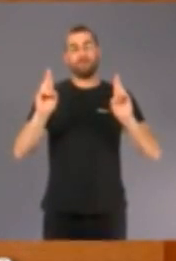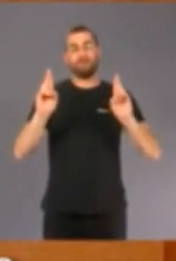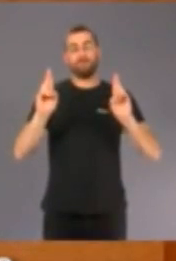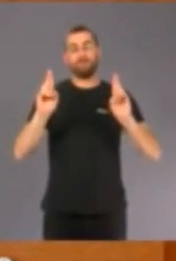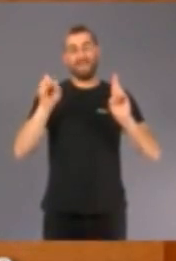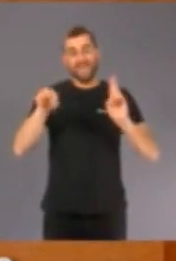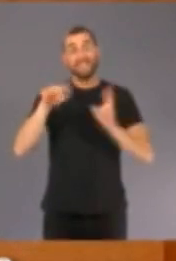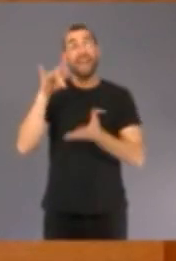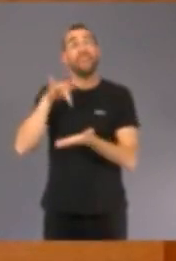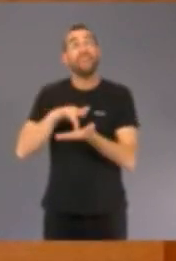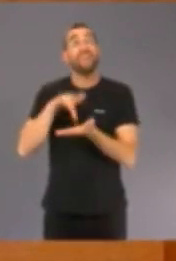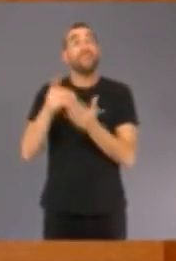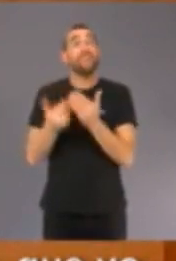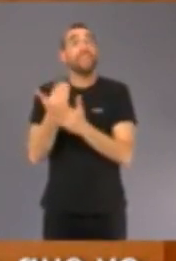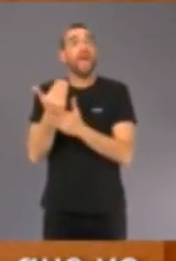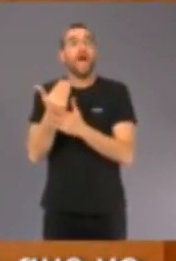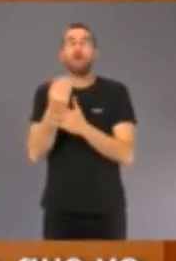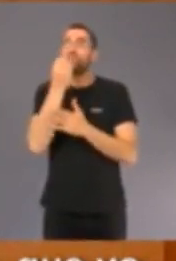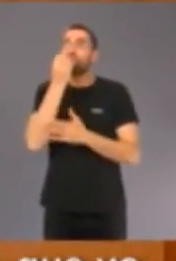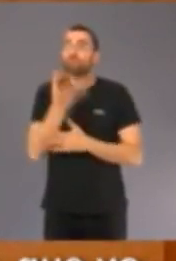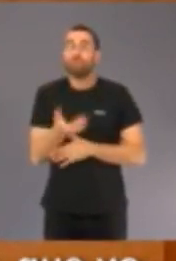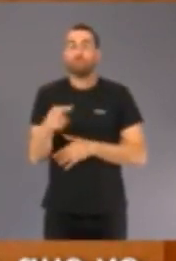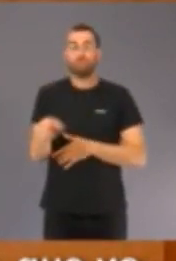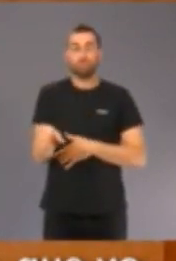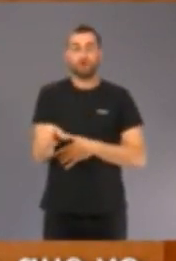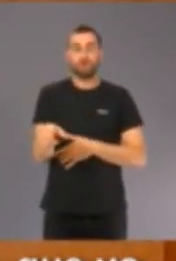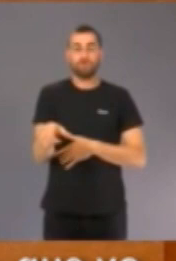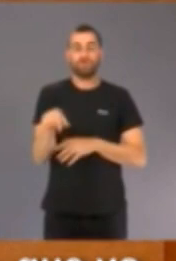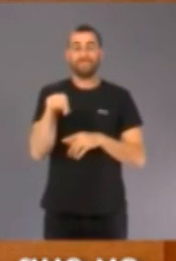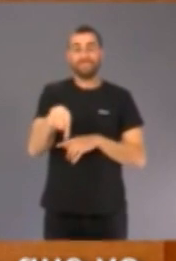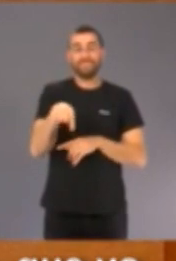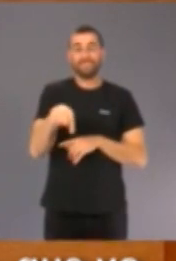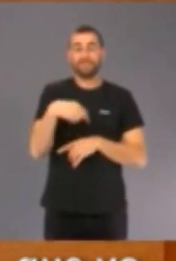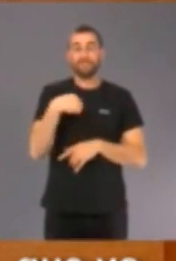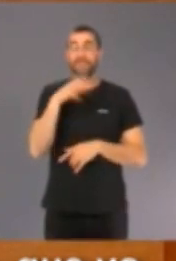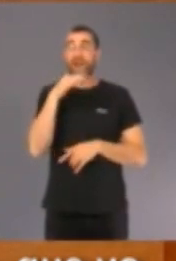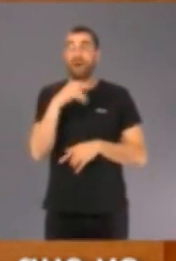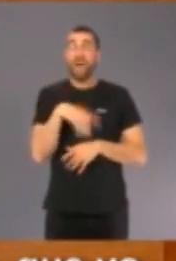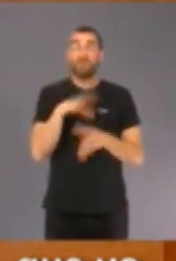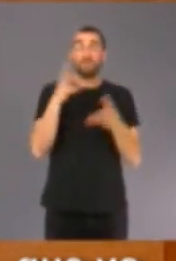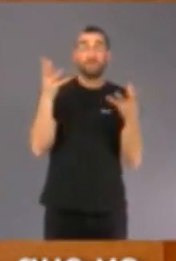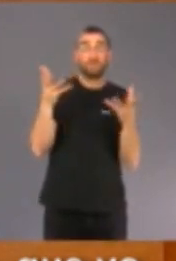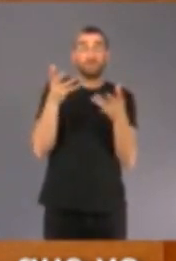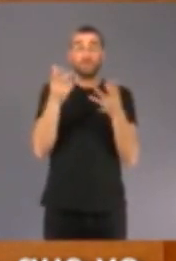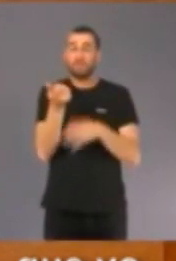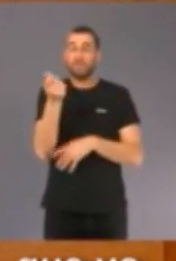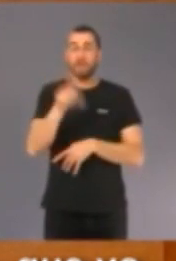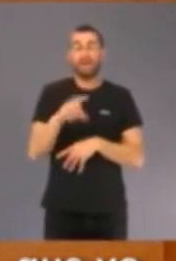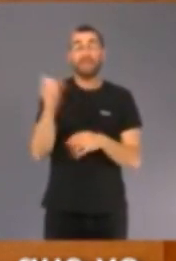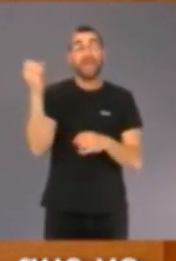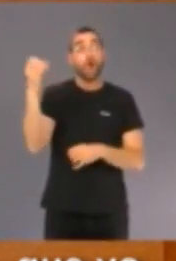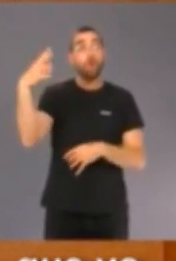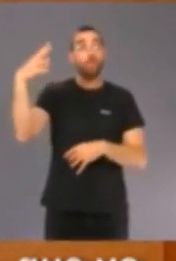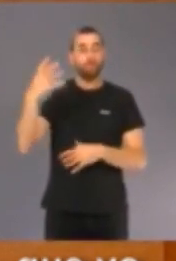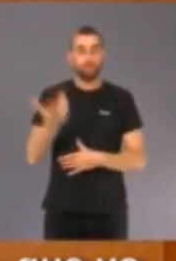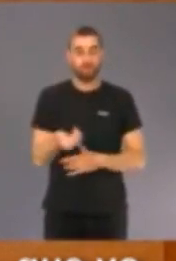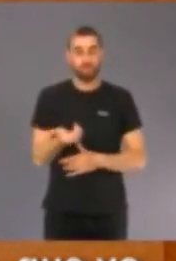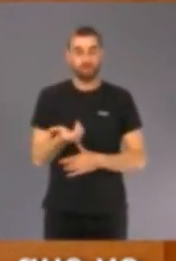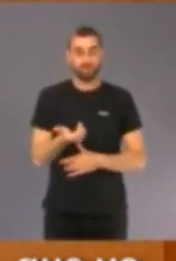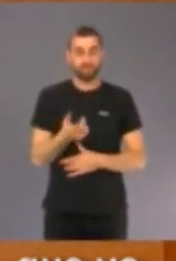Això són els dies bons. on hi ha un raig de sol en aquests dies grisos que jo no recordo un mes d'abril